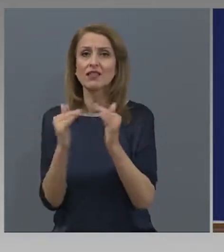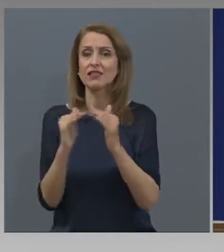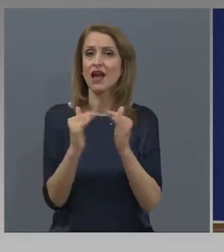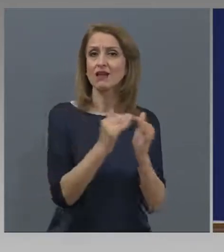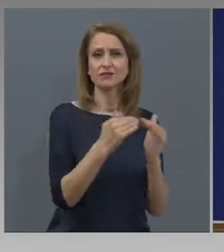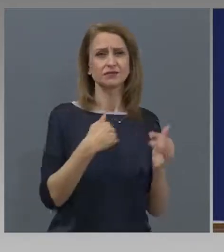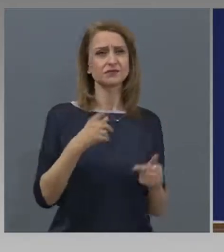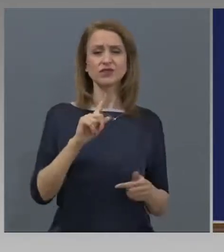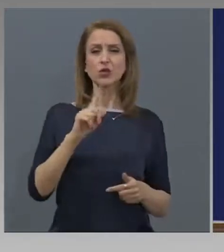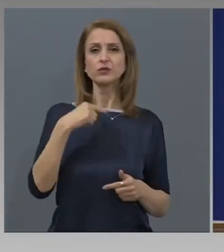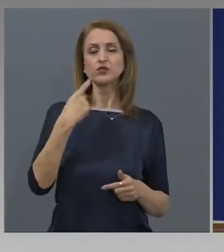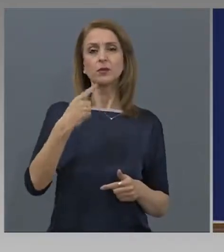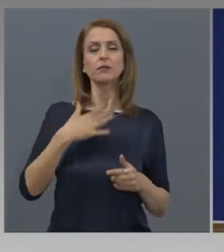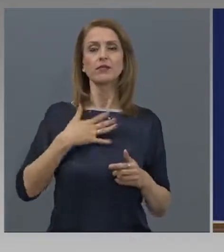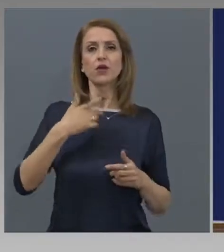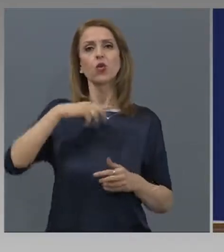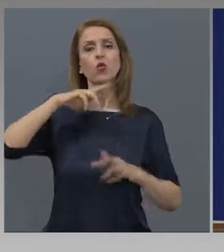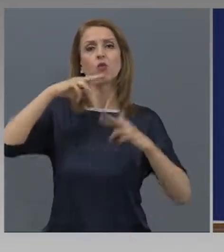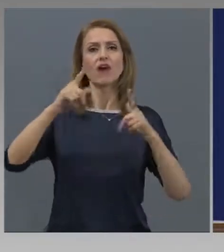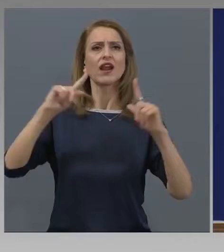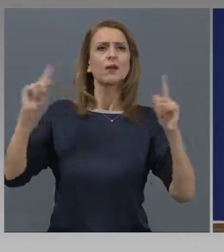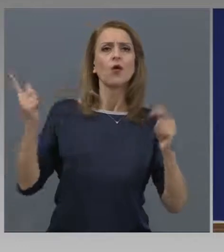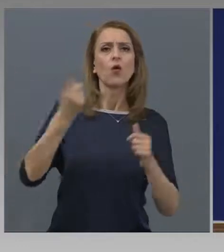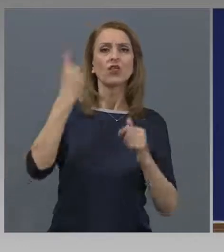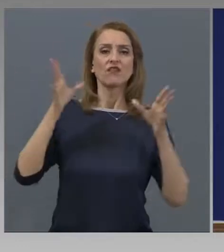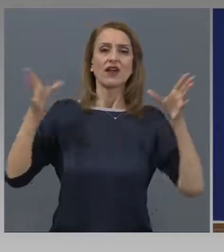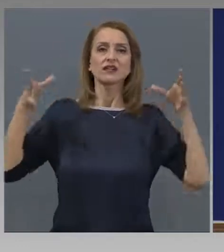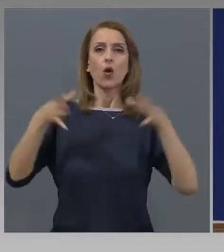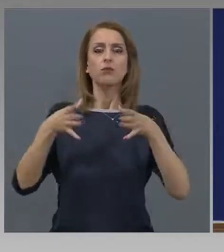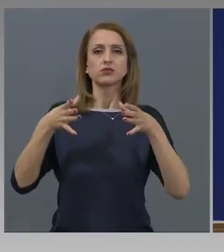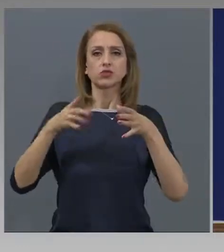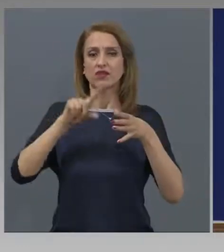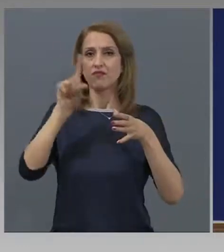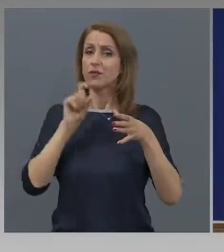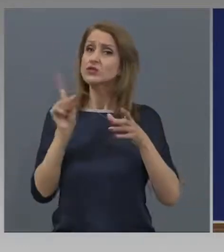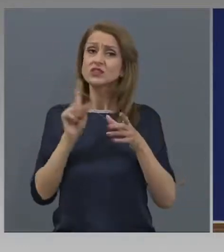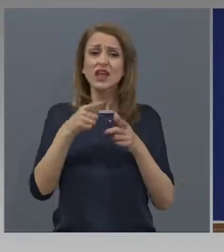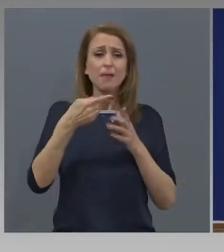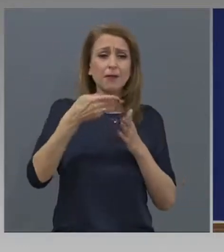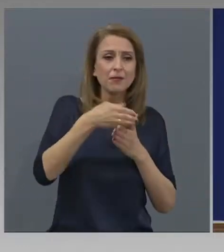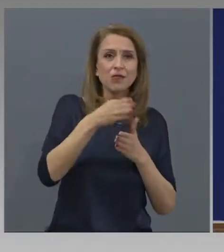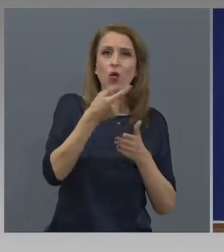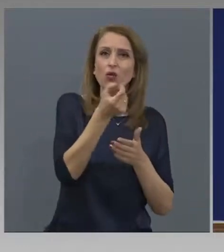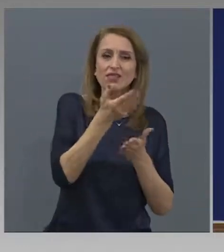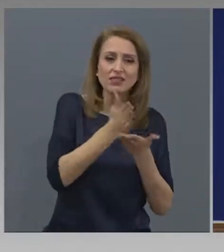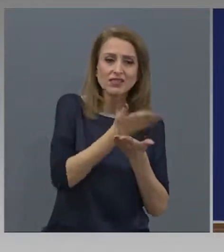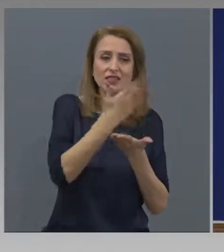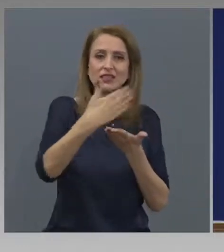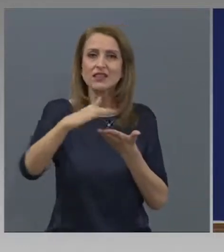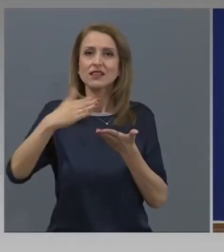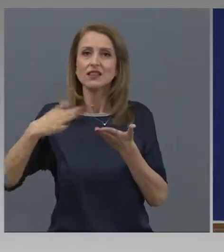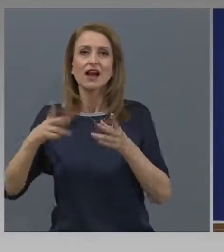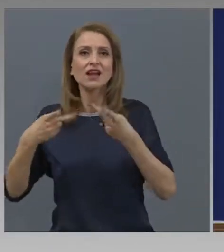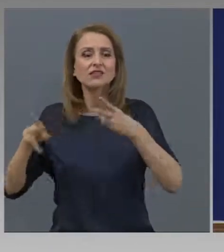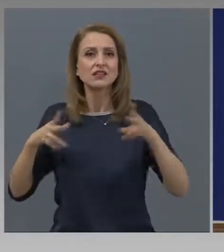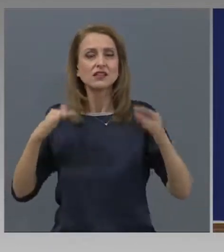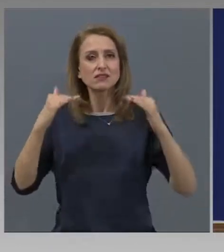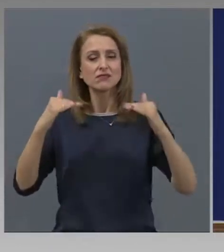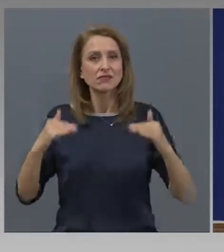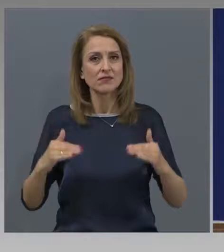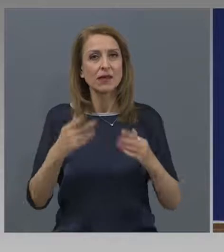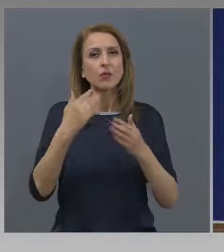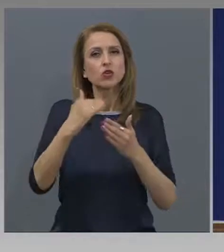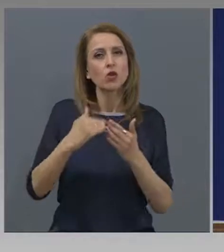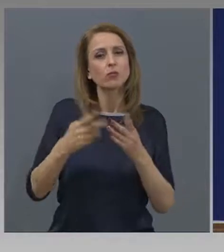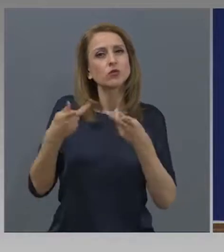универсални въпроси, защото винаги има много детайли. Съответно могат да получат информация в Бюрата по труда и в Агенцията